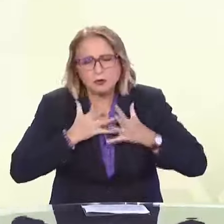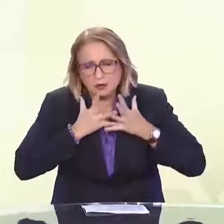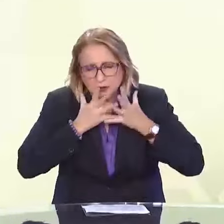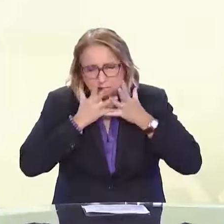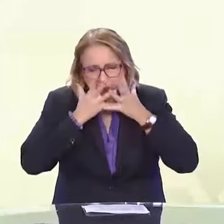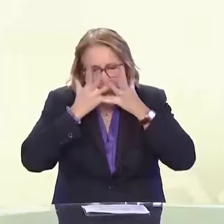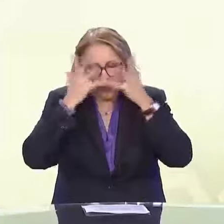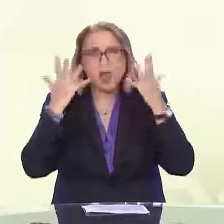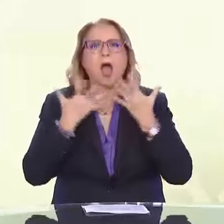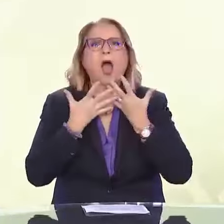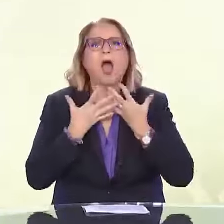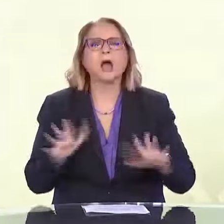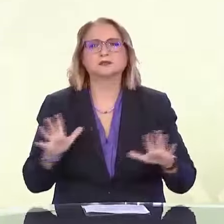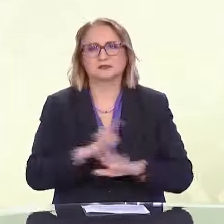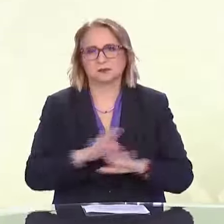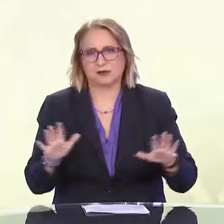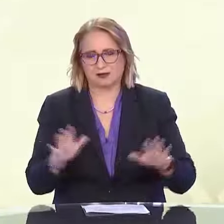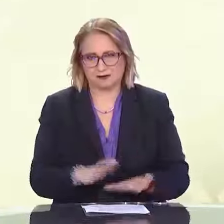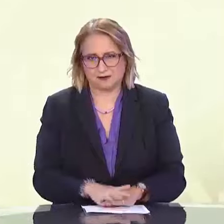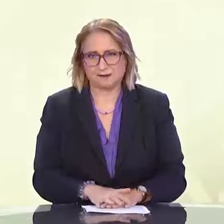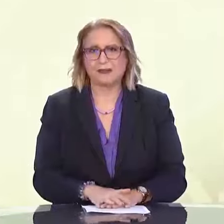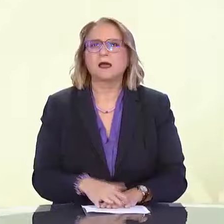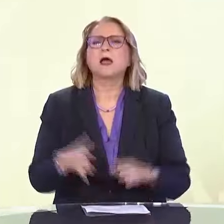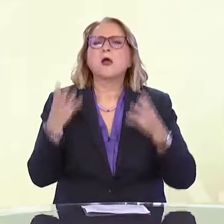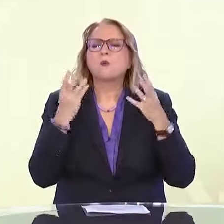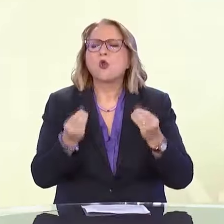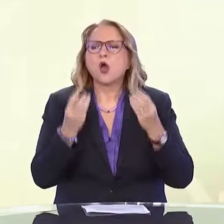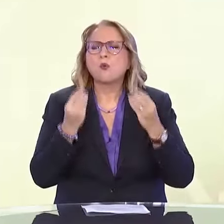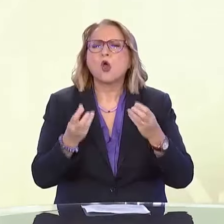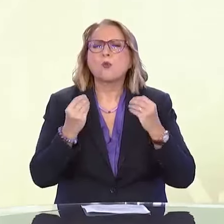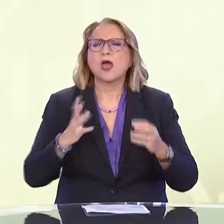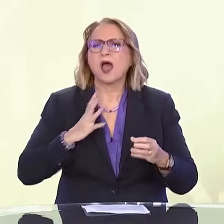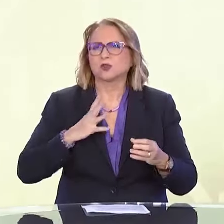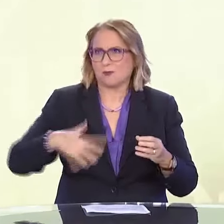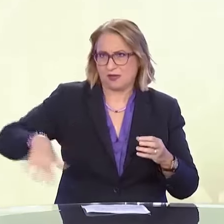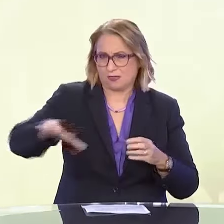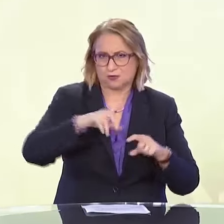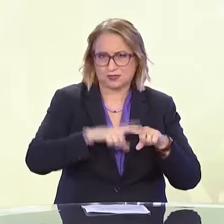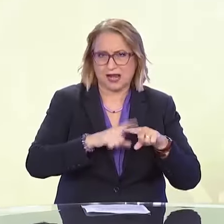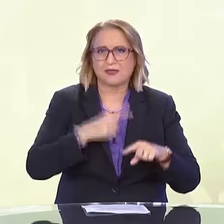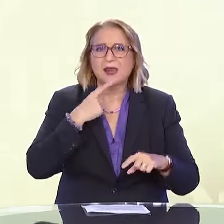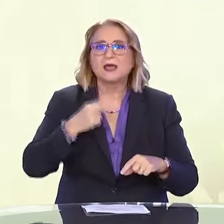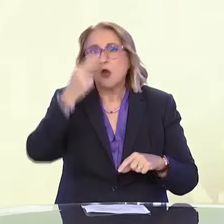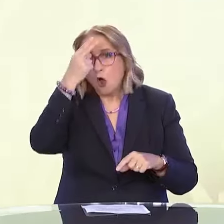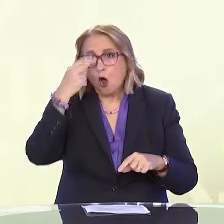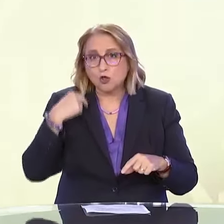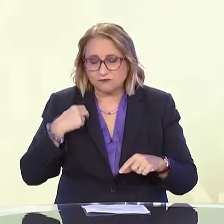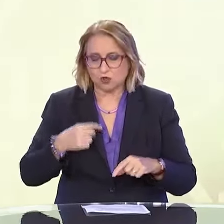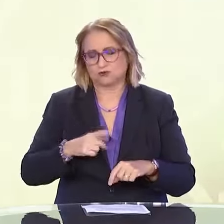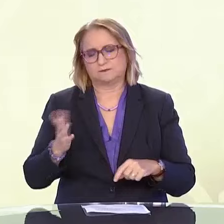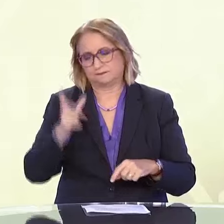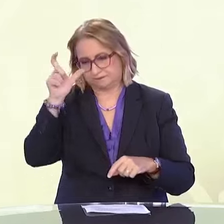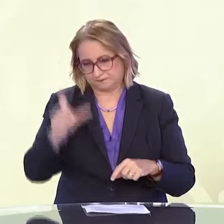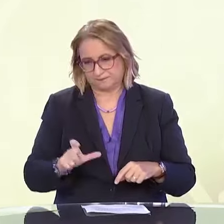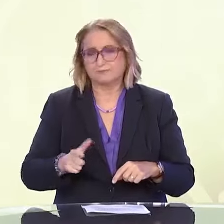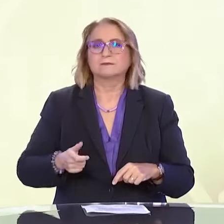Μια πρόκληση που αντιμετωπίζουν πάρα πολλά τυφλό άτομα στην Ελλάδα είναι όταν ένας τυφλός που έχει σκύλο οδηγό πάει να μπει σε ένα λεωφορείο